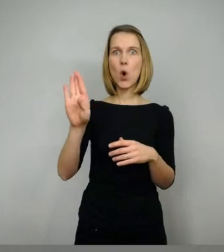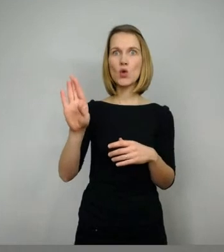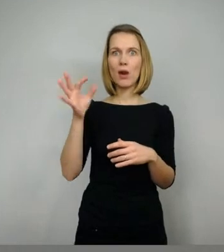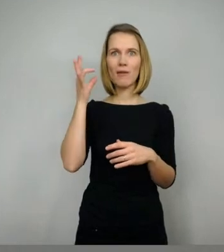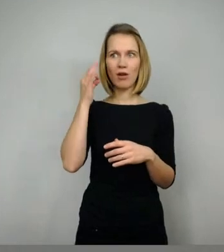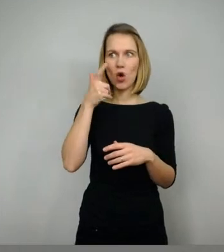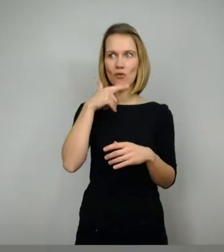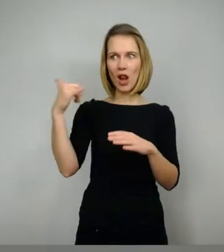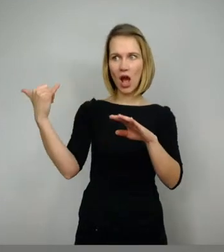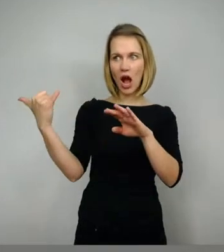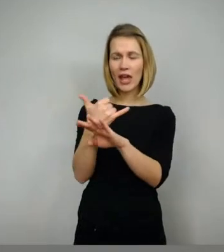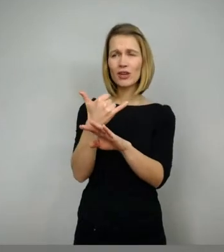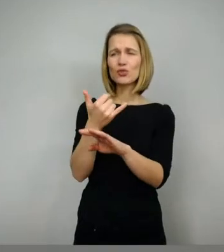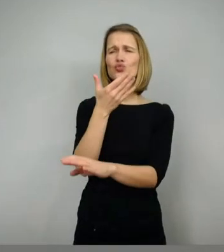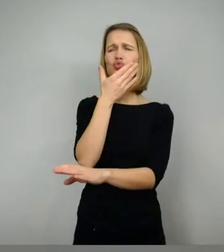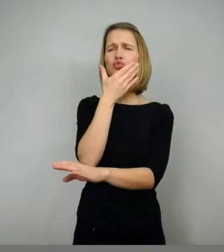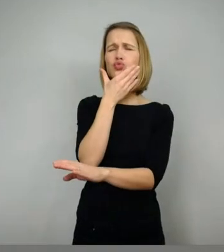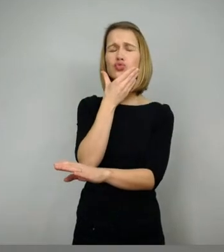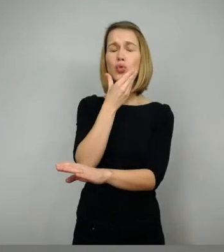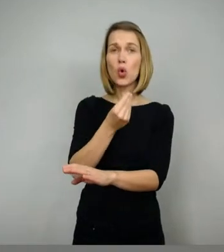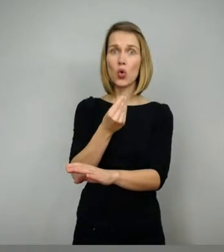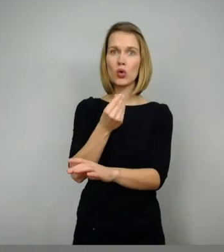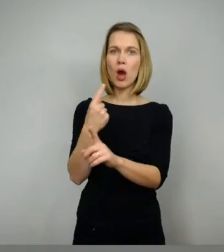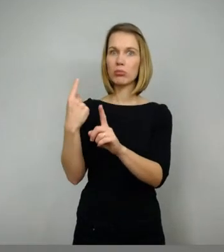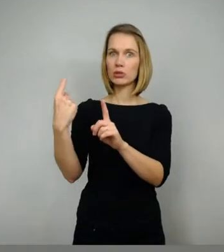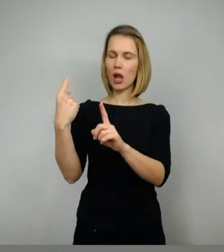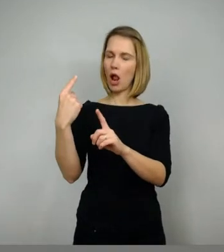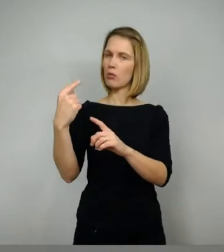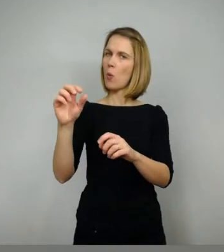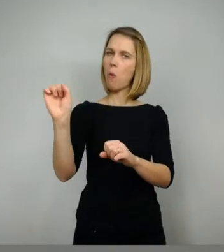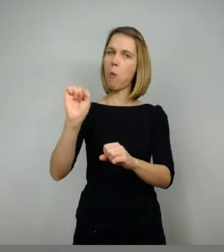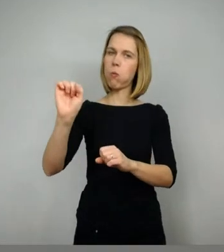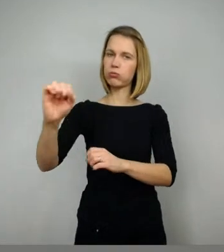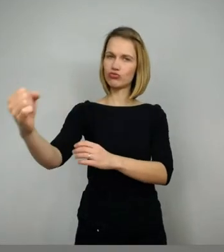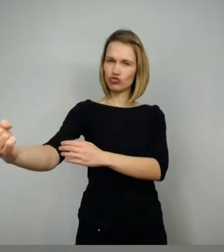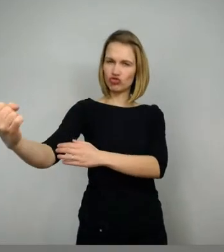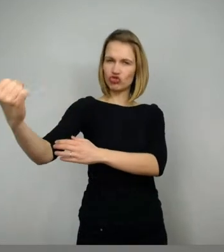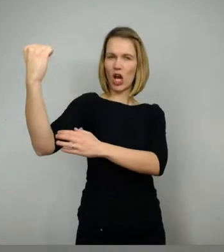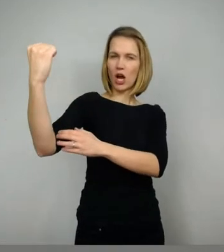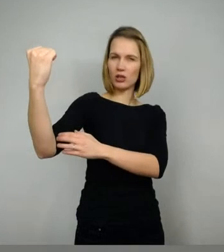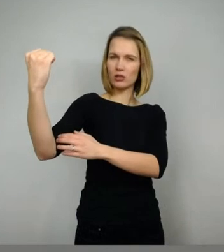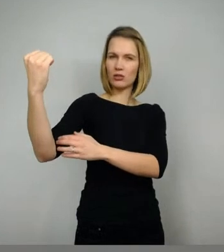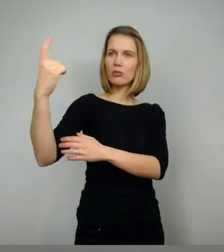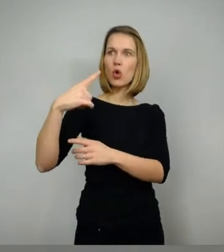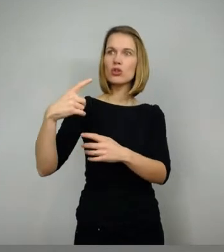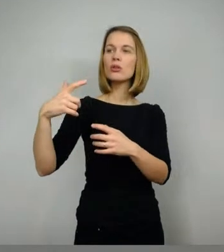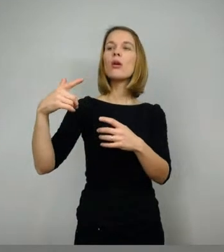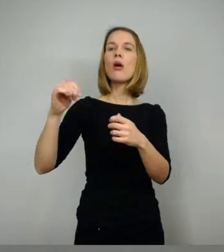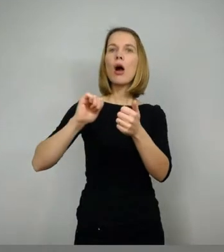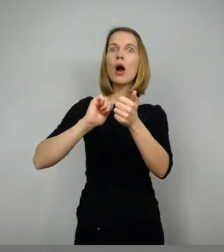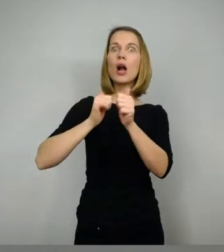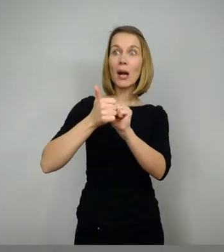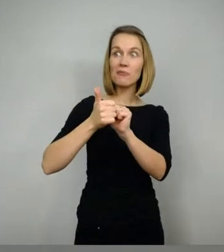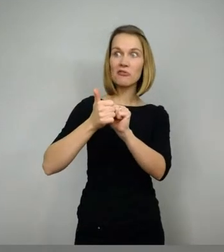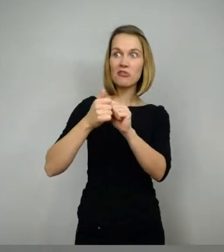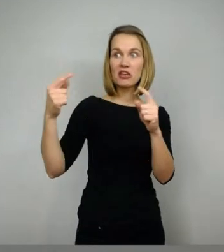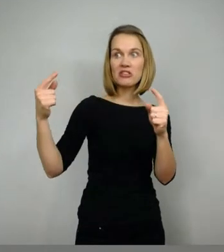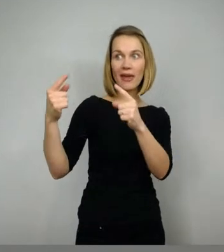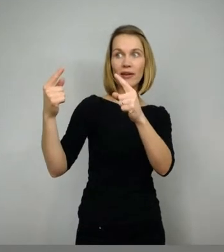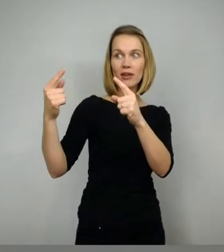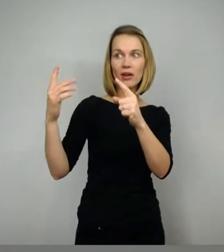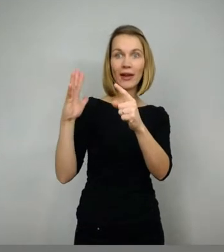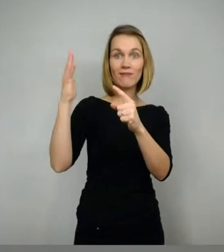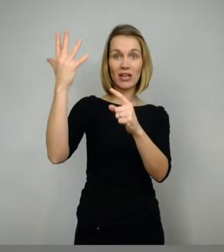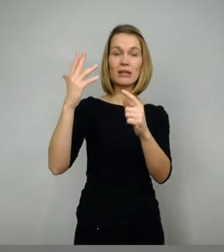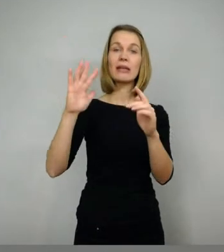Brünnhild, die aber sehr, sehr stark ist, der muss in ihren Kampfspielen gegen sie gewinnen. Drei Aufgaben gibt es,